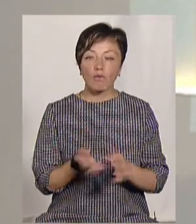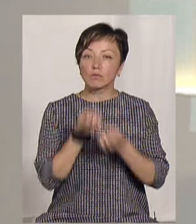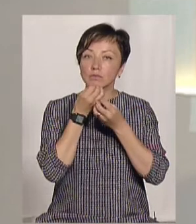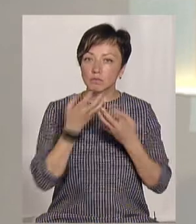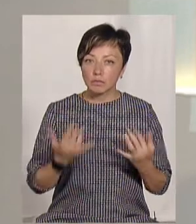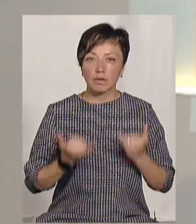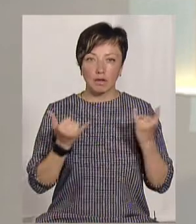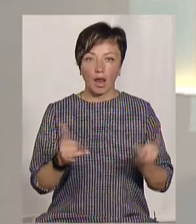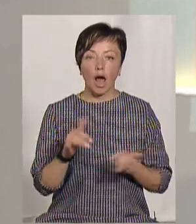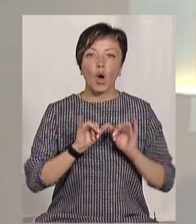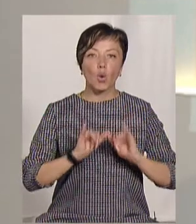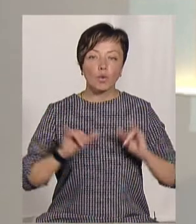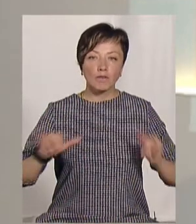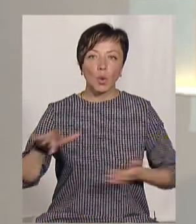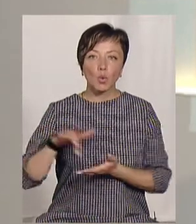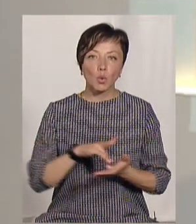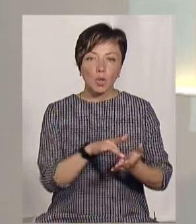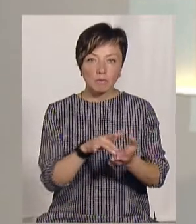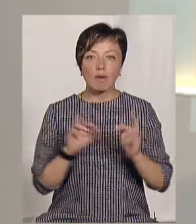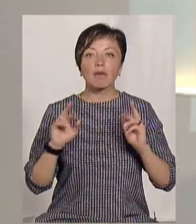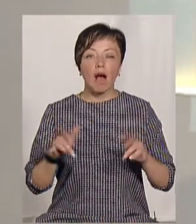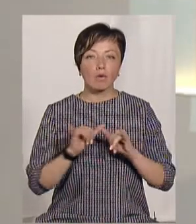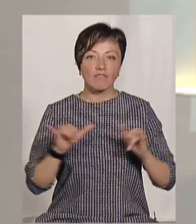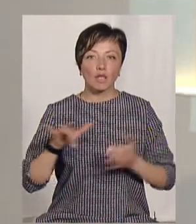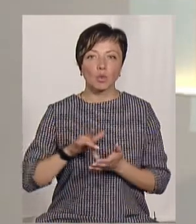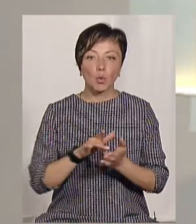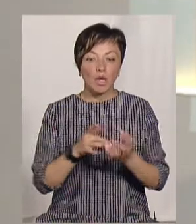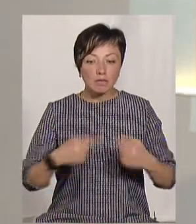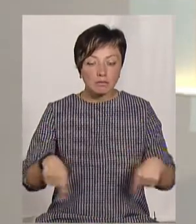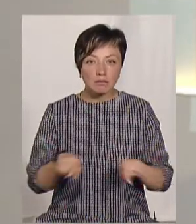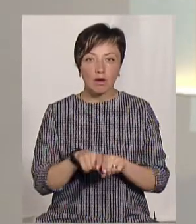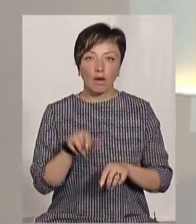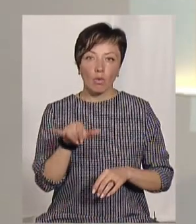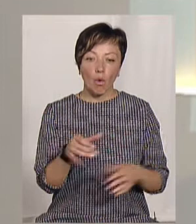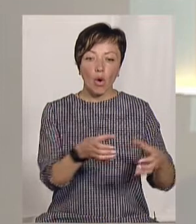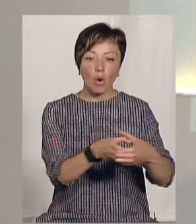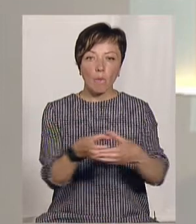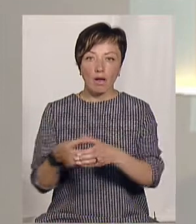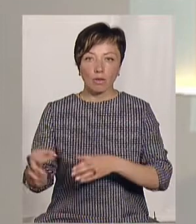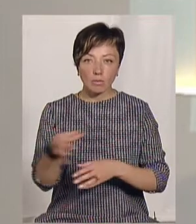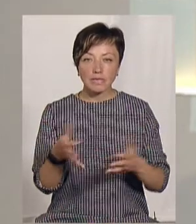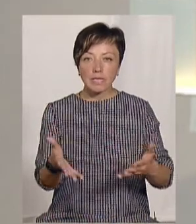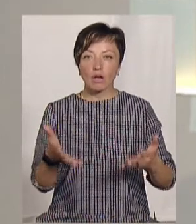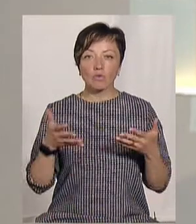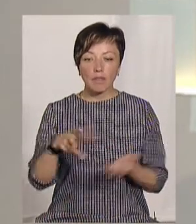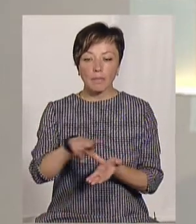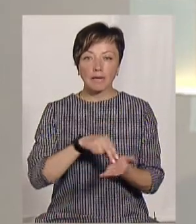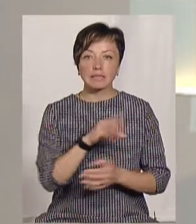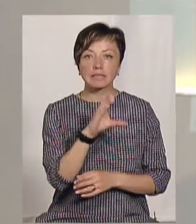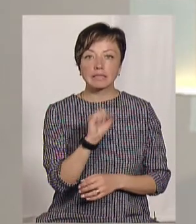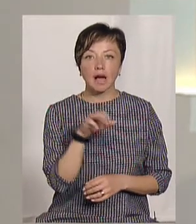сприятливі для розвитку туризму. Як туризм розвивається у громадах краю, з'ясовуватимемо на прикладі